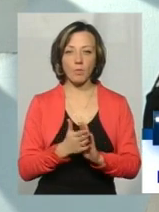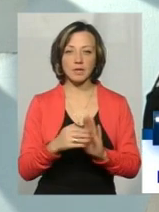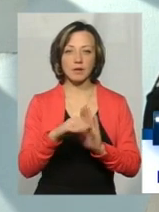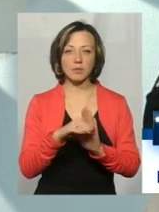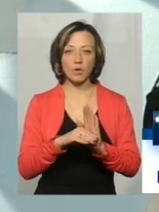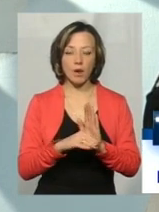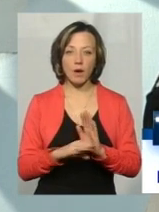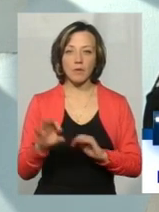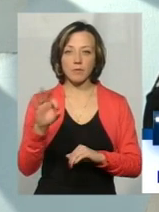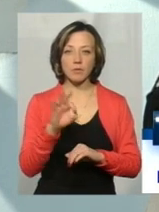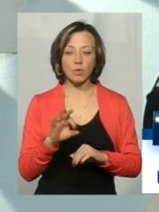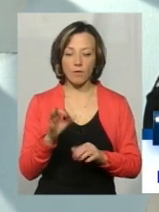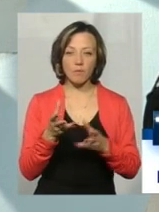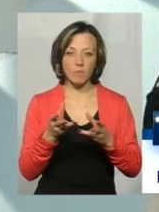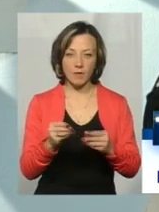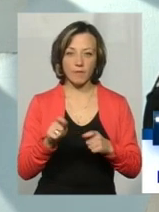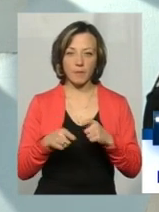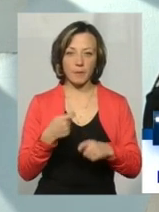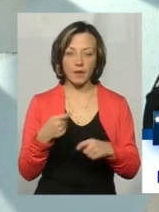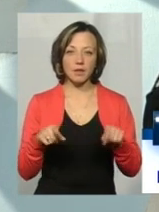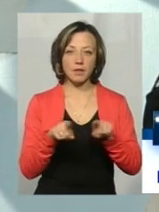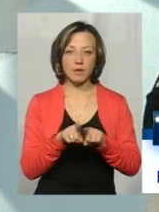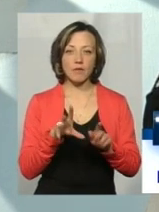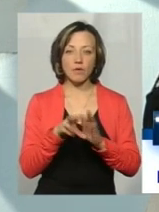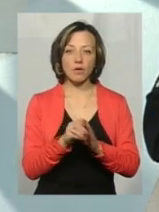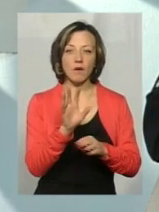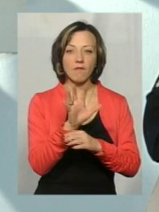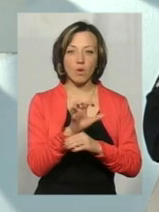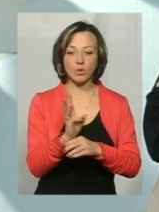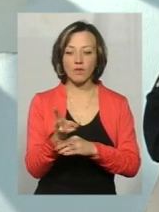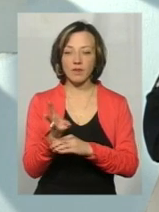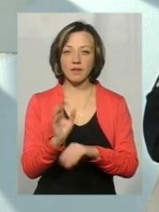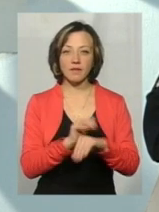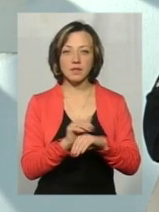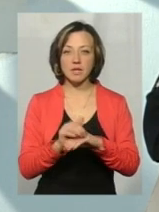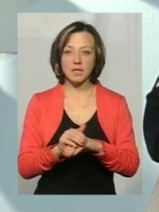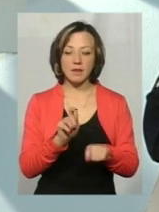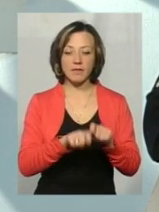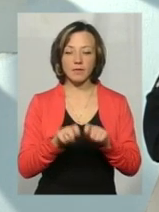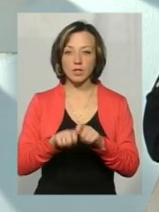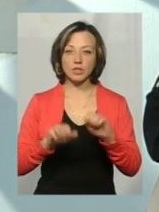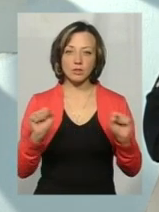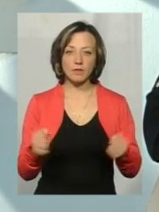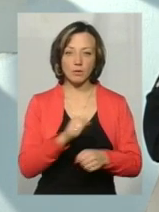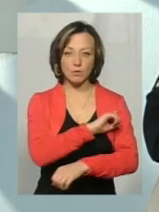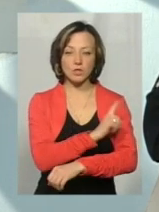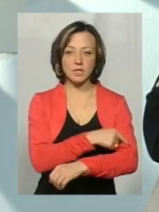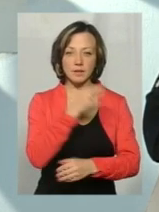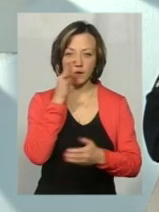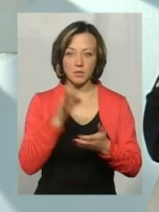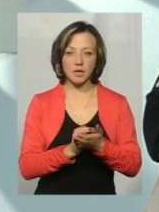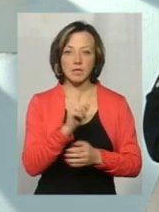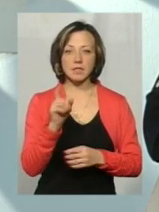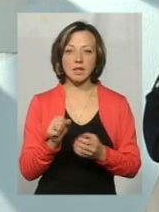дії на саме таких правопорушників. Тобто, це і вводиться все таки фото-відеофіксація і вимірювані швидкості. Це і посилюється відповідальність саме за